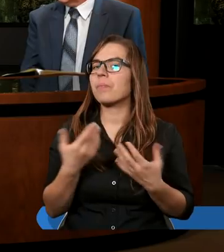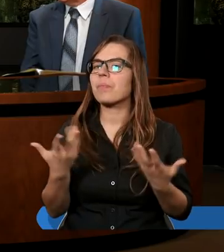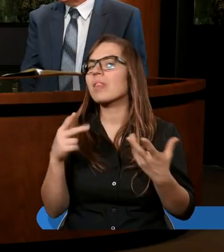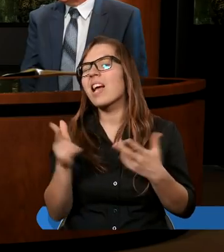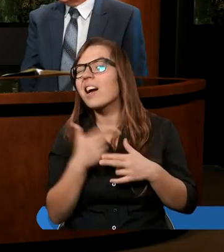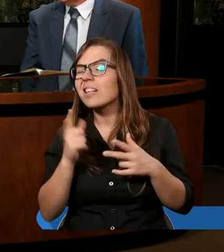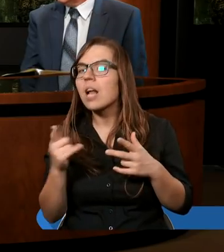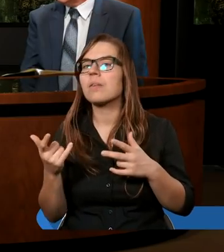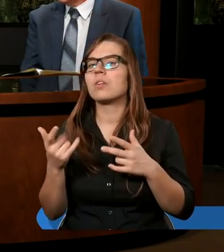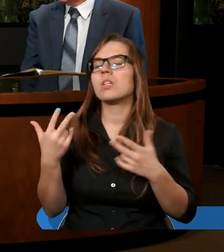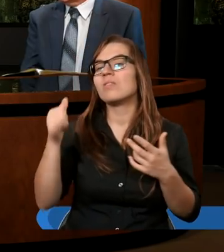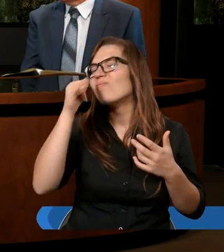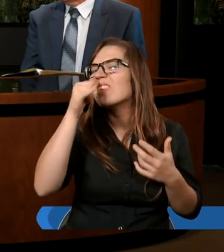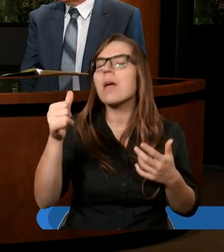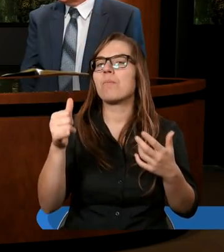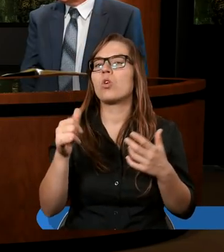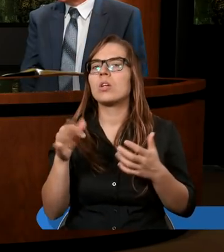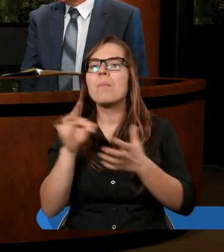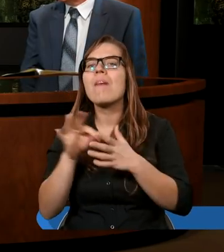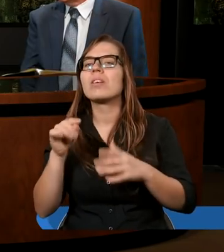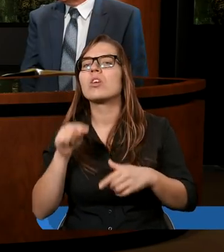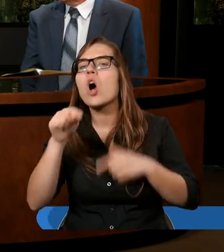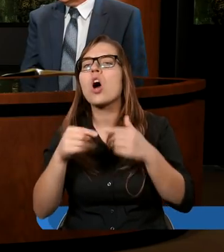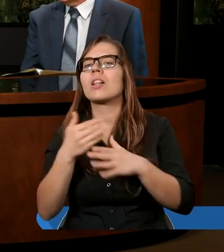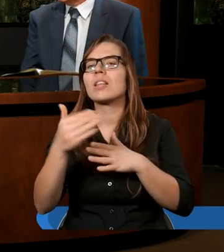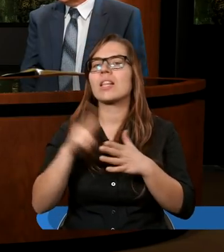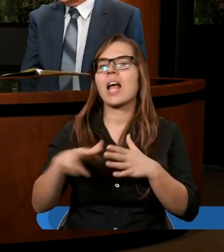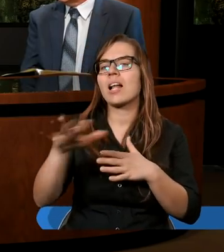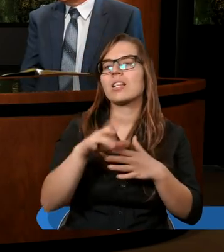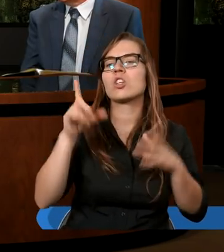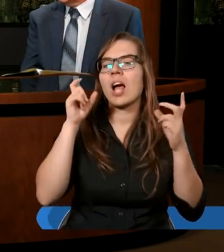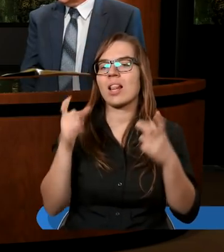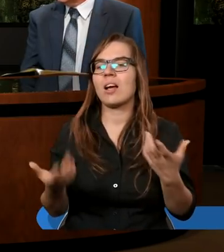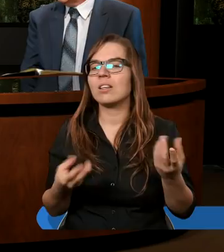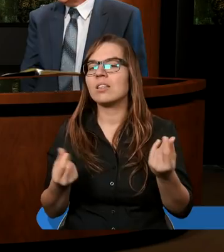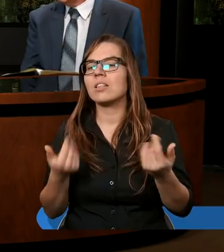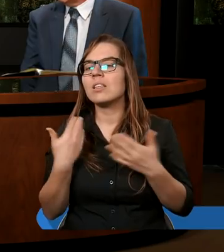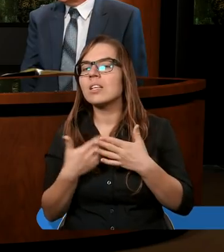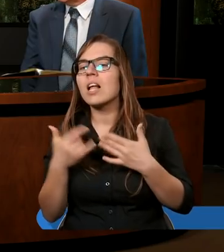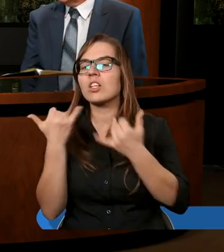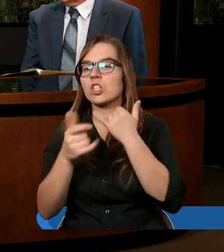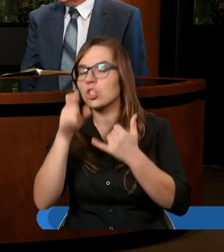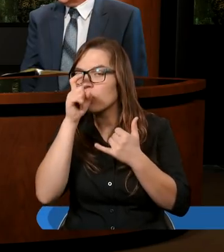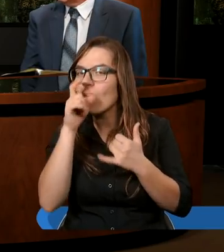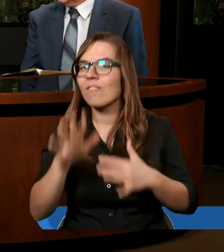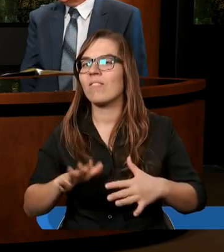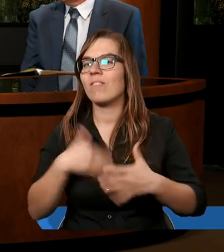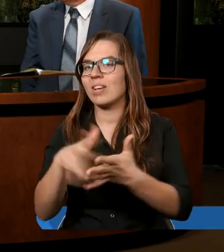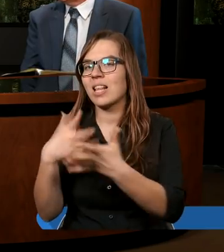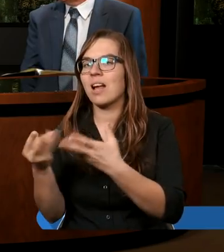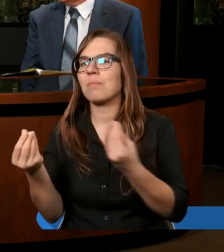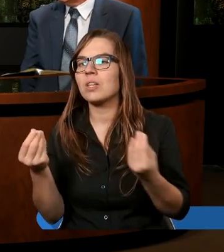niekiedy nie może wkroczyć na teren szatana. Jeżeli człowiek wydaje